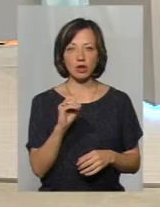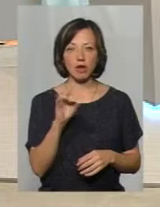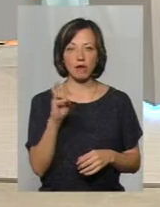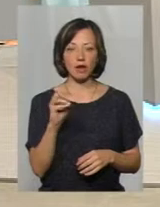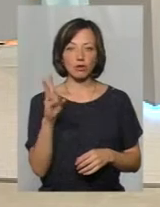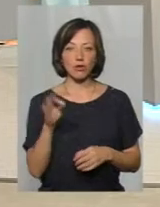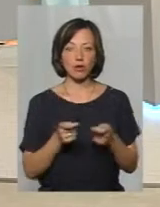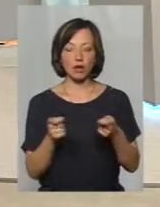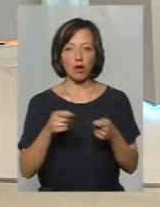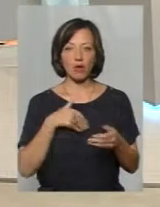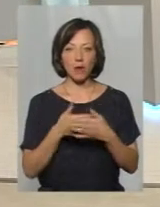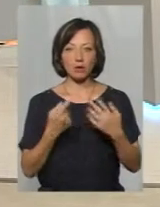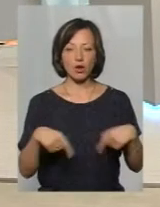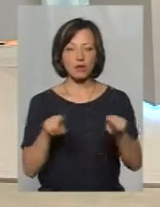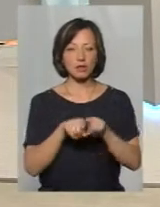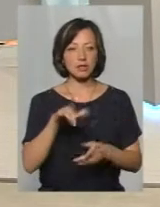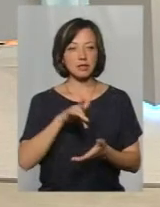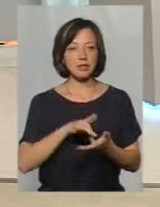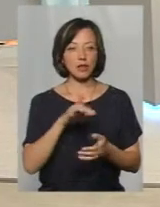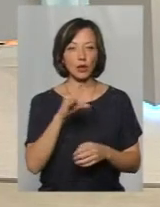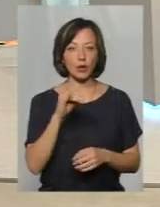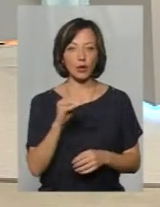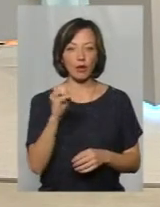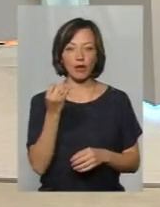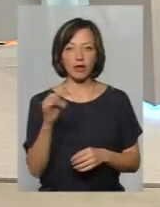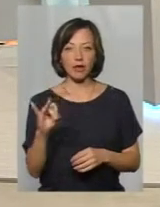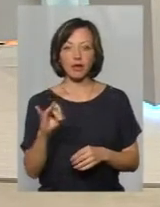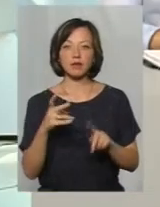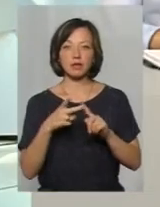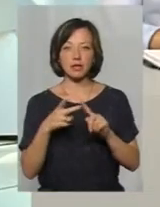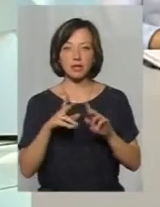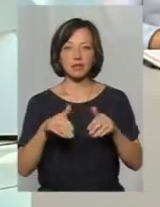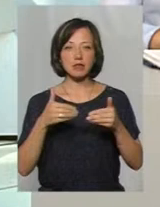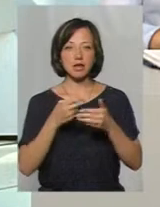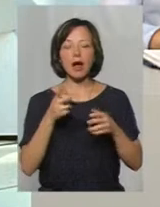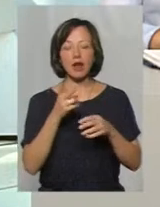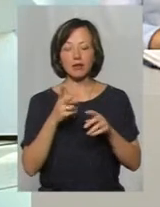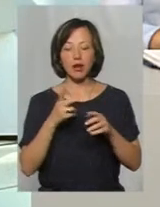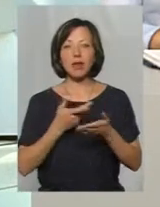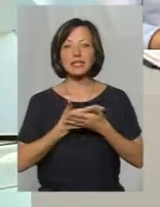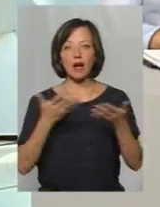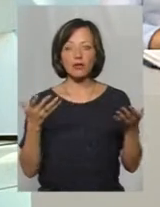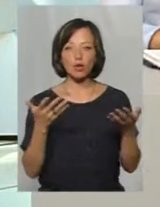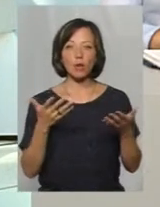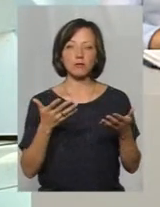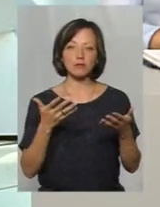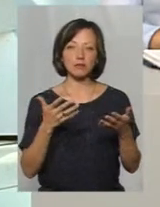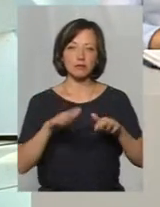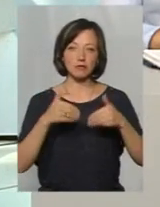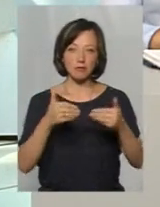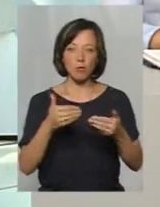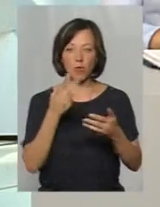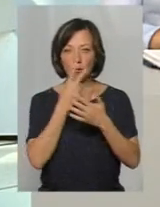координатор громадської організації «Центр ЮЕЙ» та ініціатор публічних консультацій щодо розміщення і